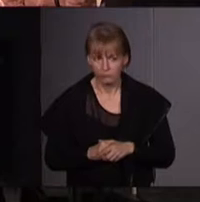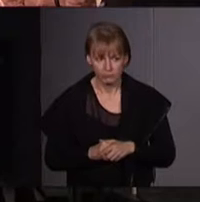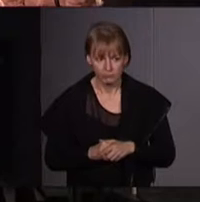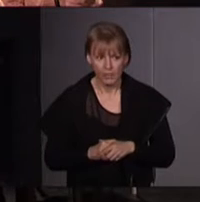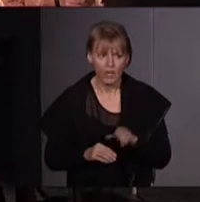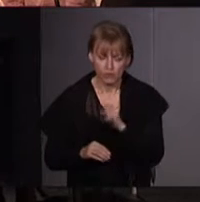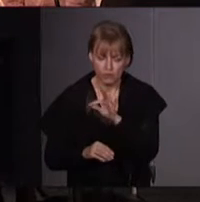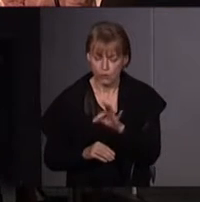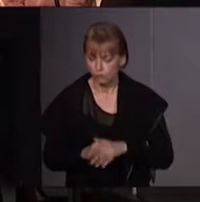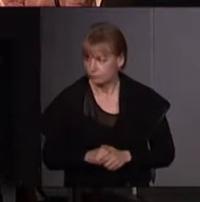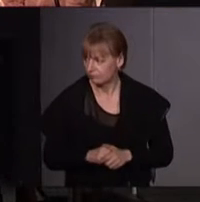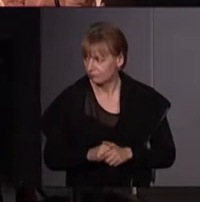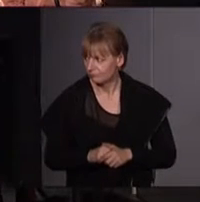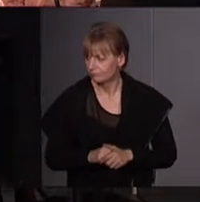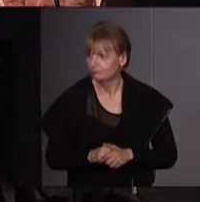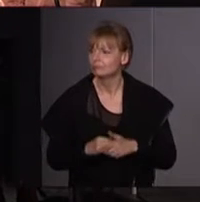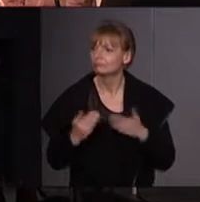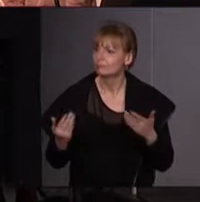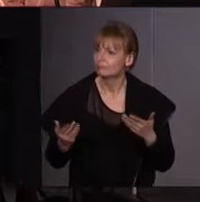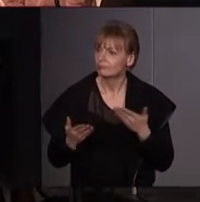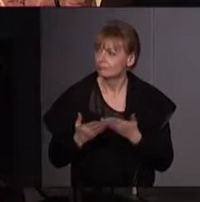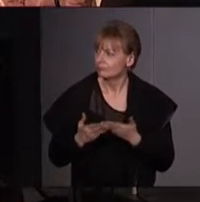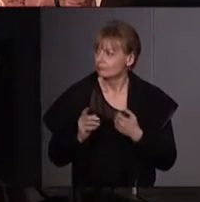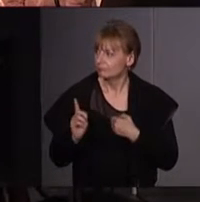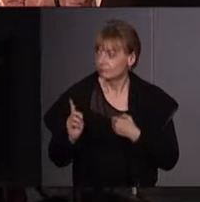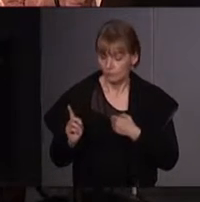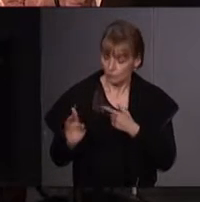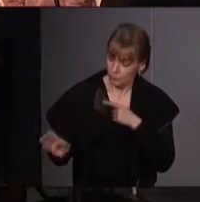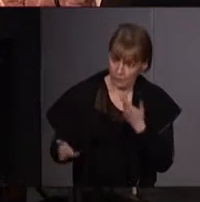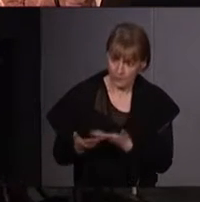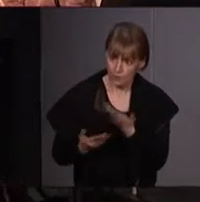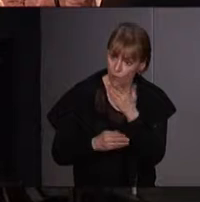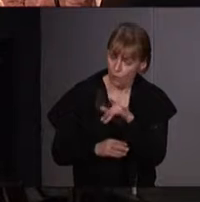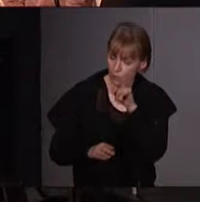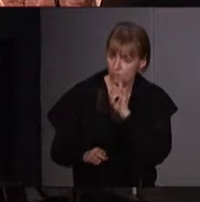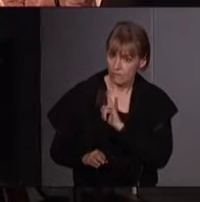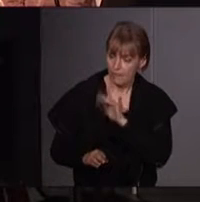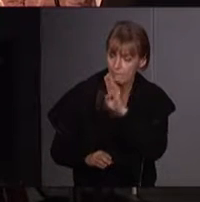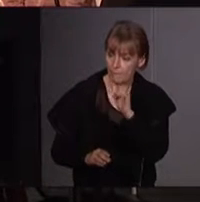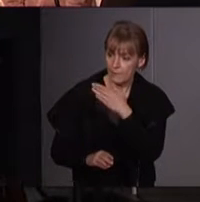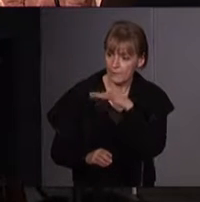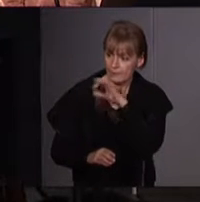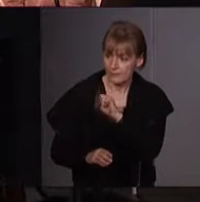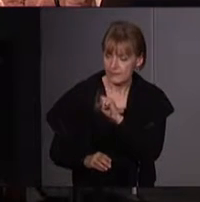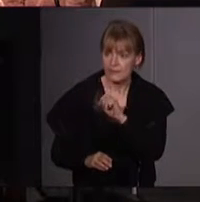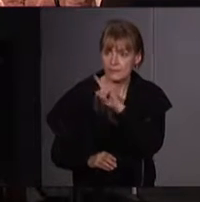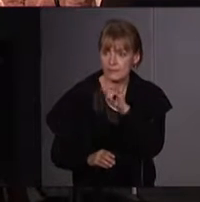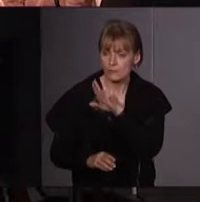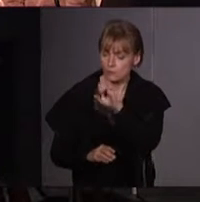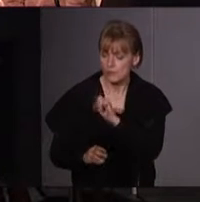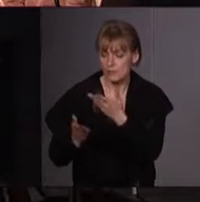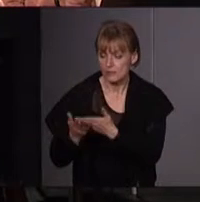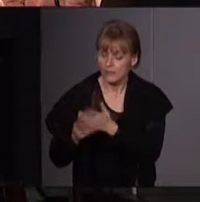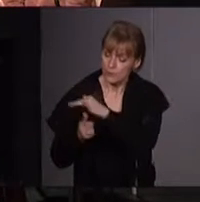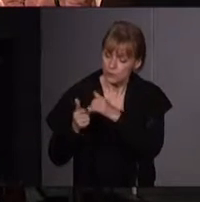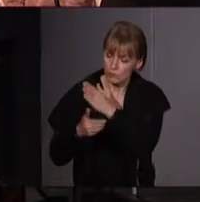L'intervenante qu'Émilie nous a proposée, donc, pour inviter ce soir, c'est Bénédicte Zitouni, qui est sociologue